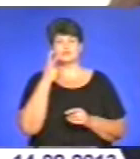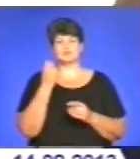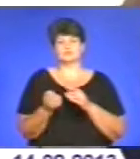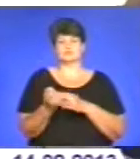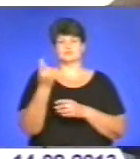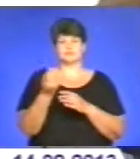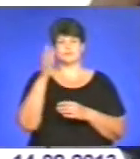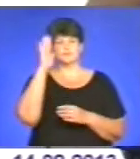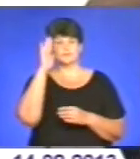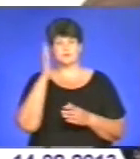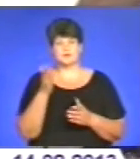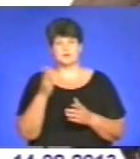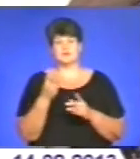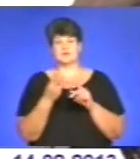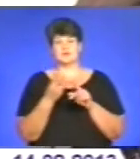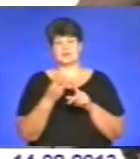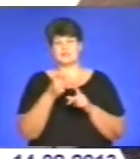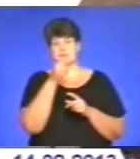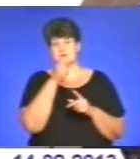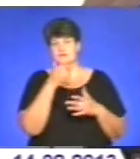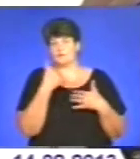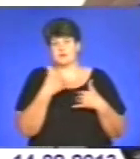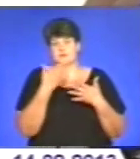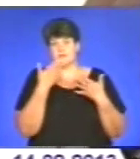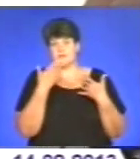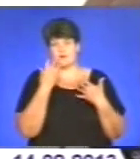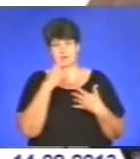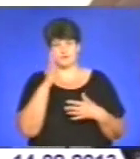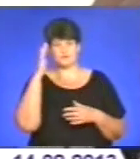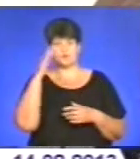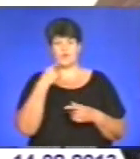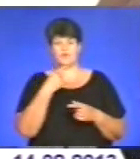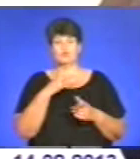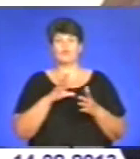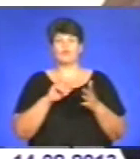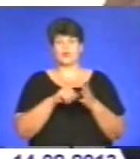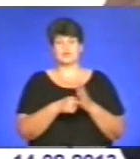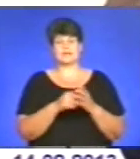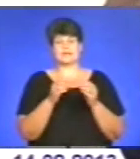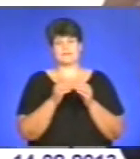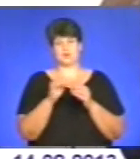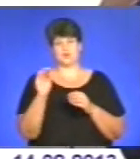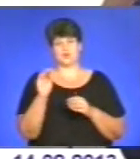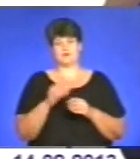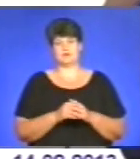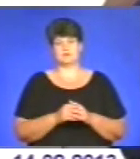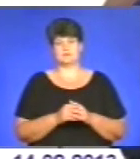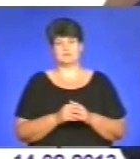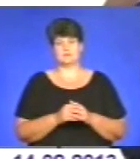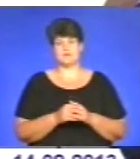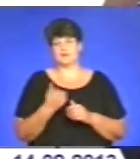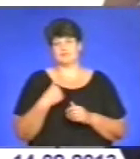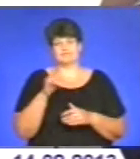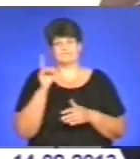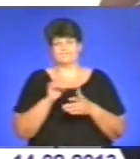Тепер уже третій місяць так у нас немає гарячої води. Говорять, що включать 10 жовтня. Але щось мало в це